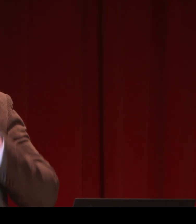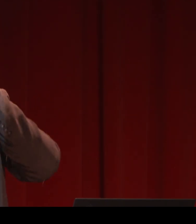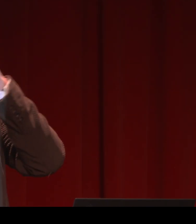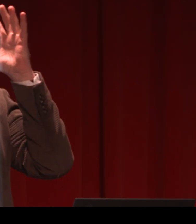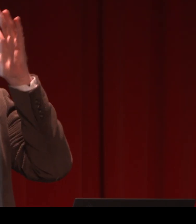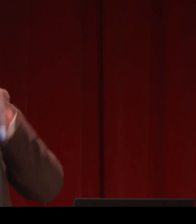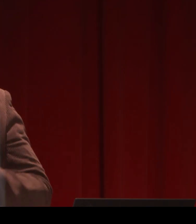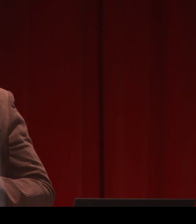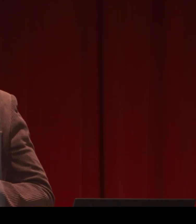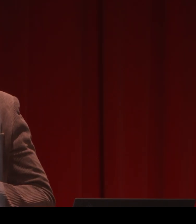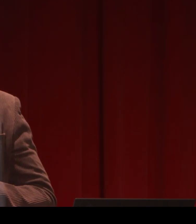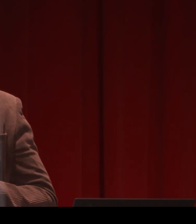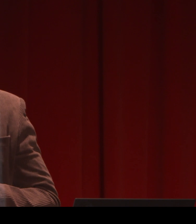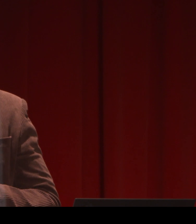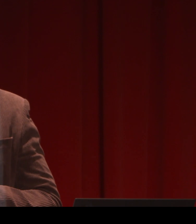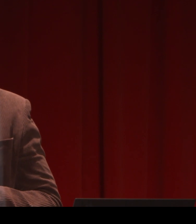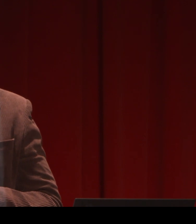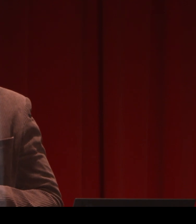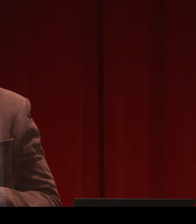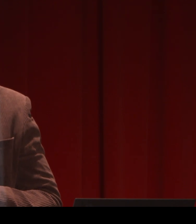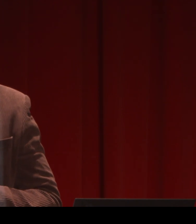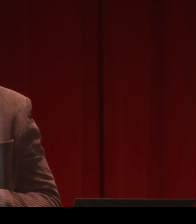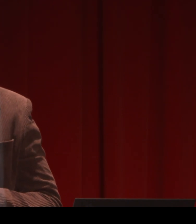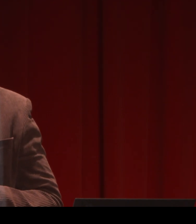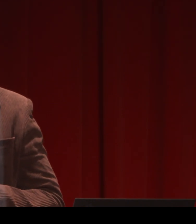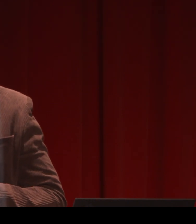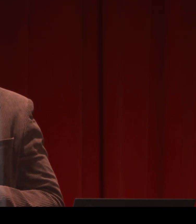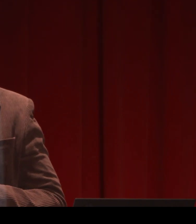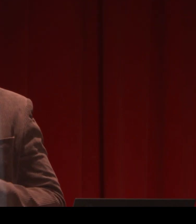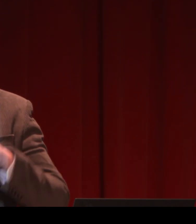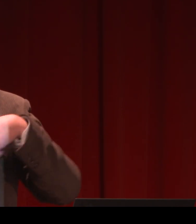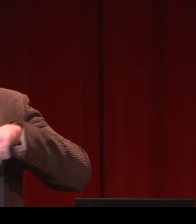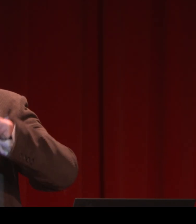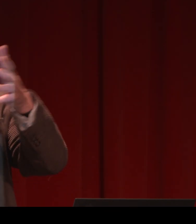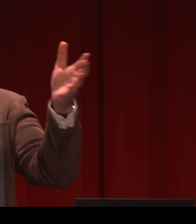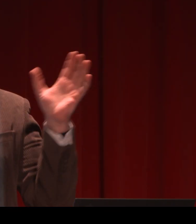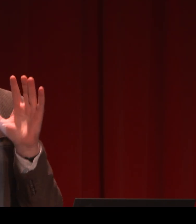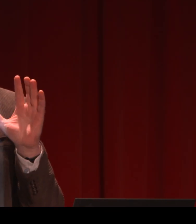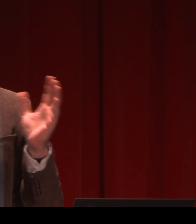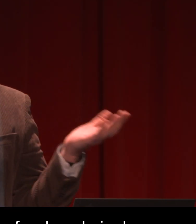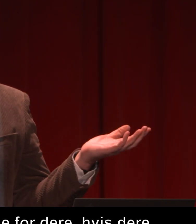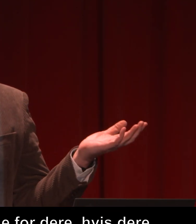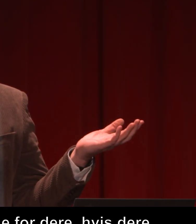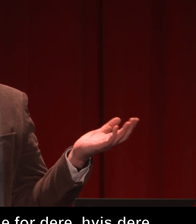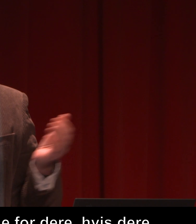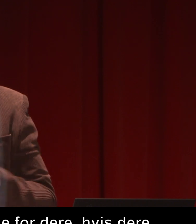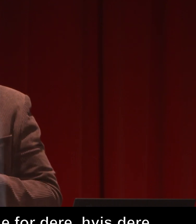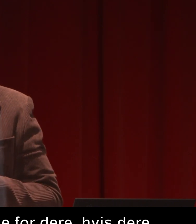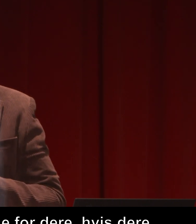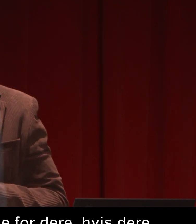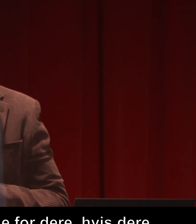forstår sikkert, eller dere kan se for dere, hvis dere ikke kunne snakke med en eneste annen person i dette rommet.